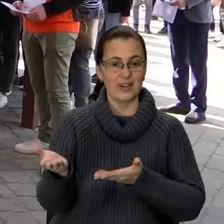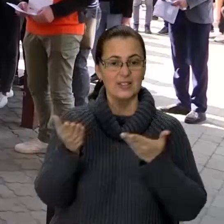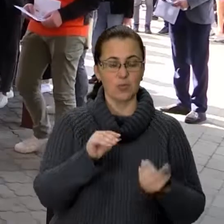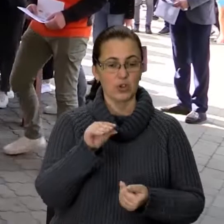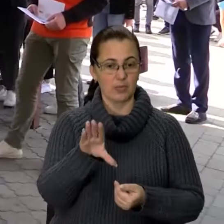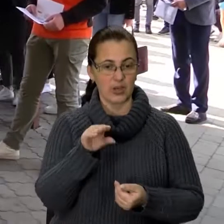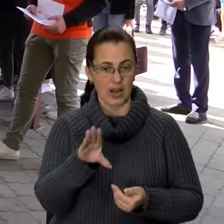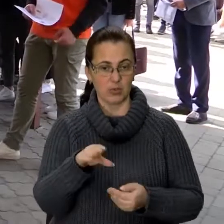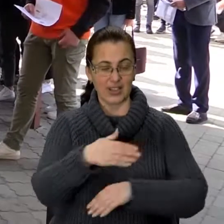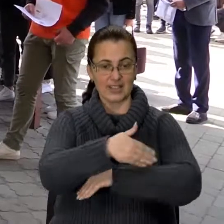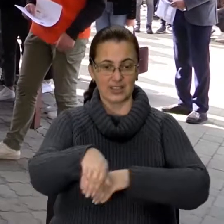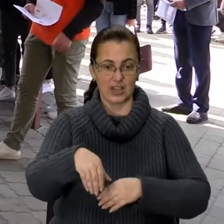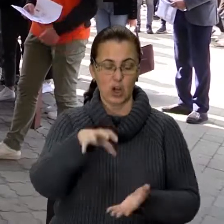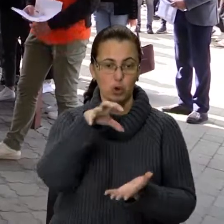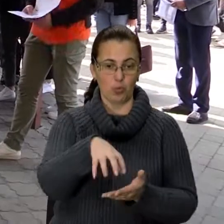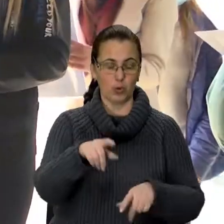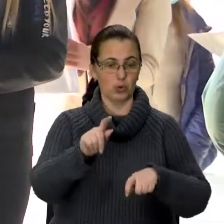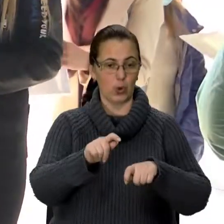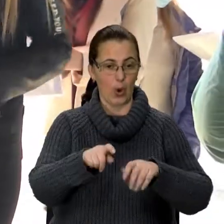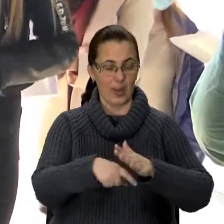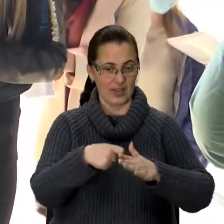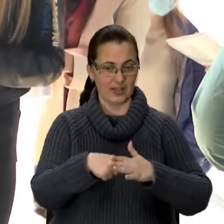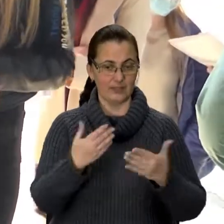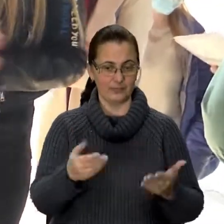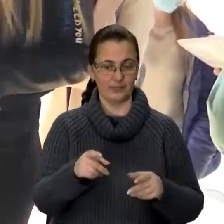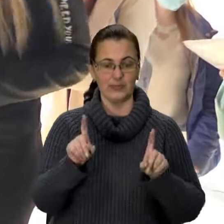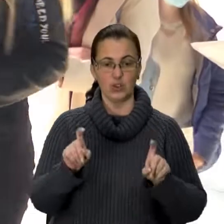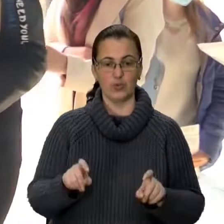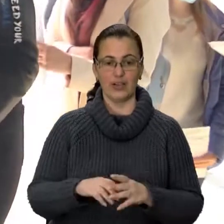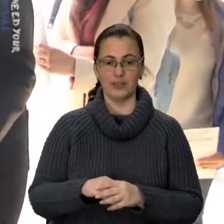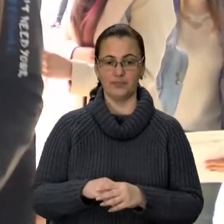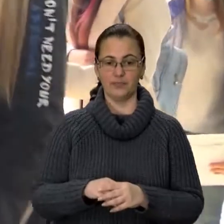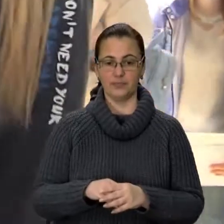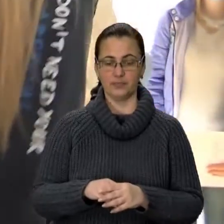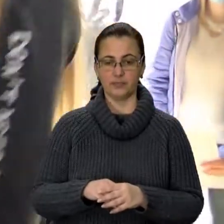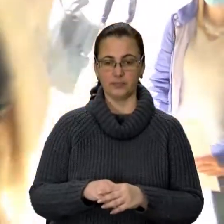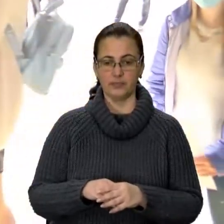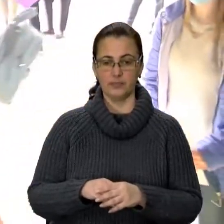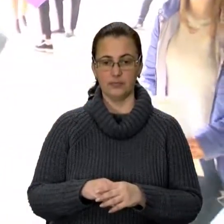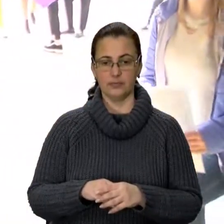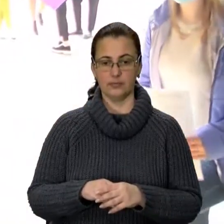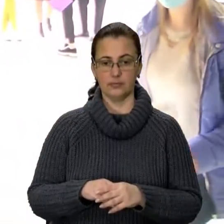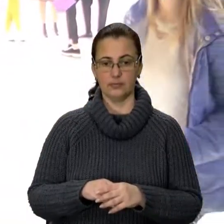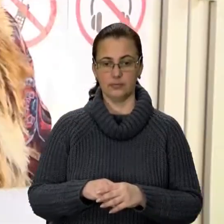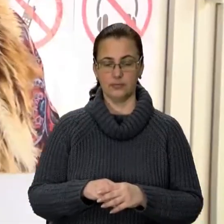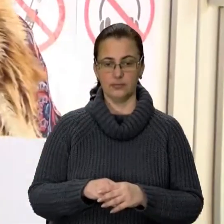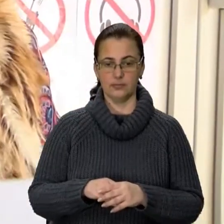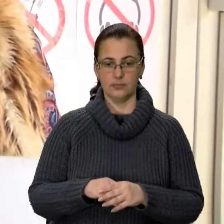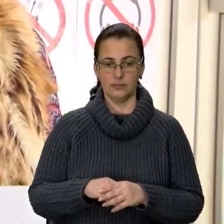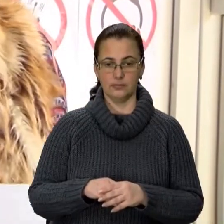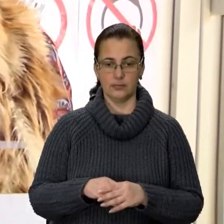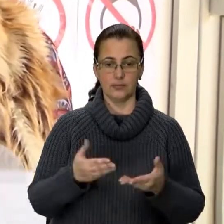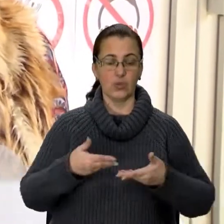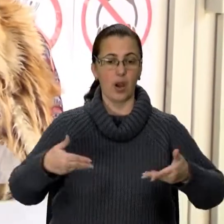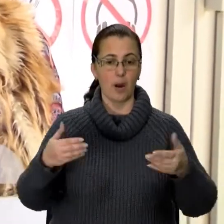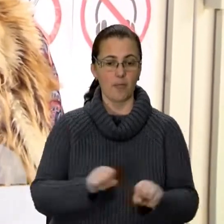перепустка з адресою пункту тестування. Проходьте, будь ласка. Ліворуч до спісні. Підходьте, будь ласка. Ми